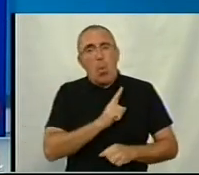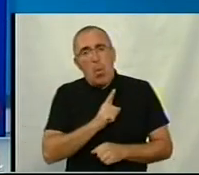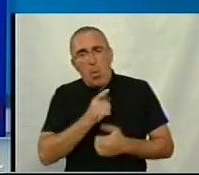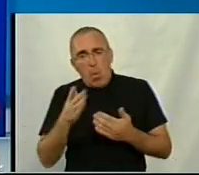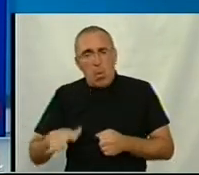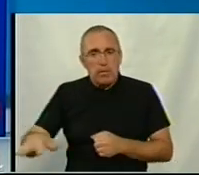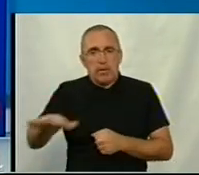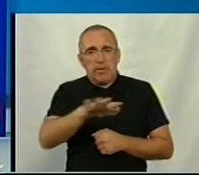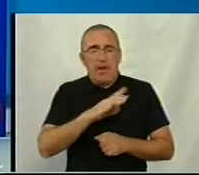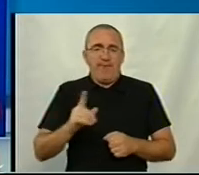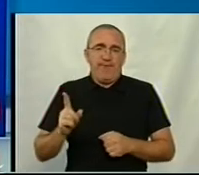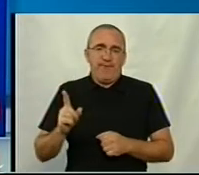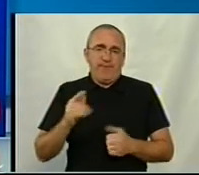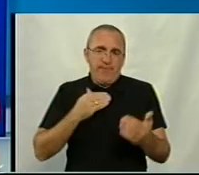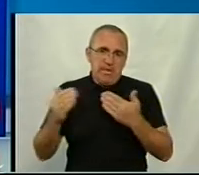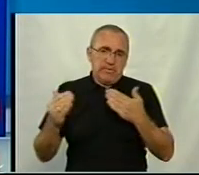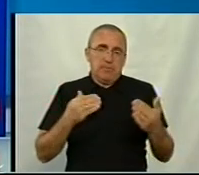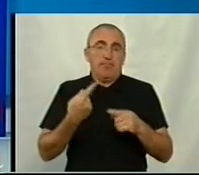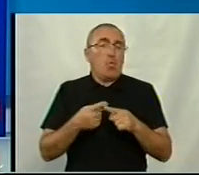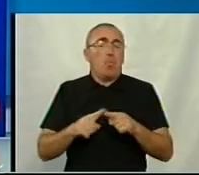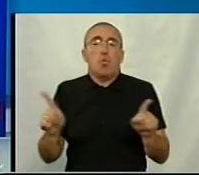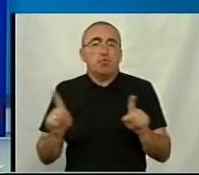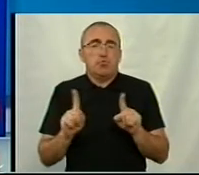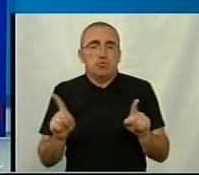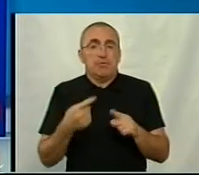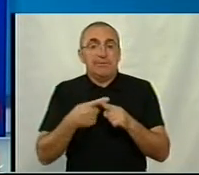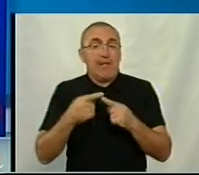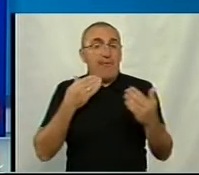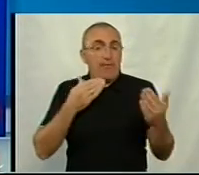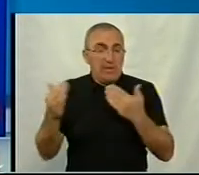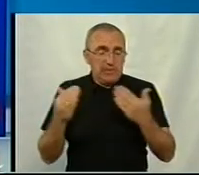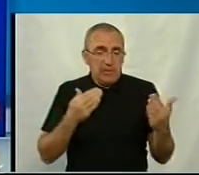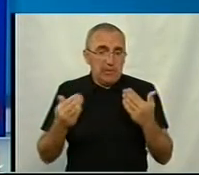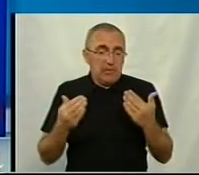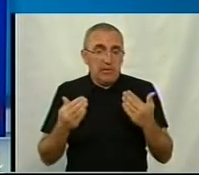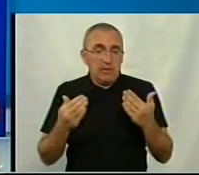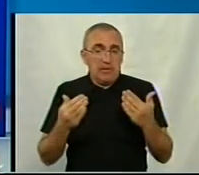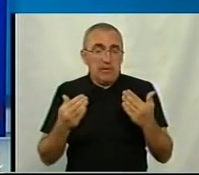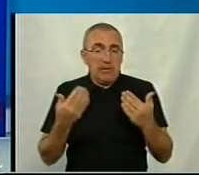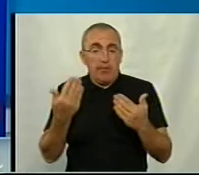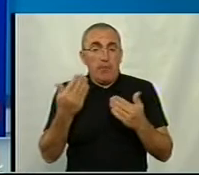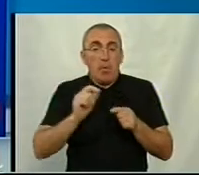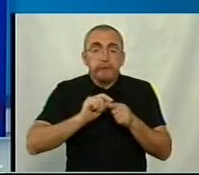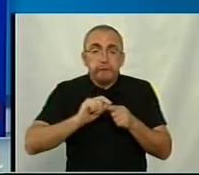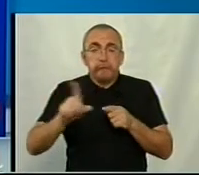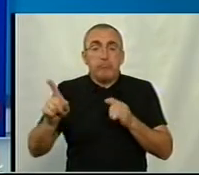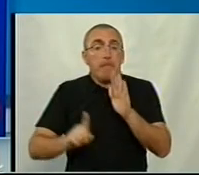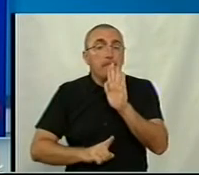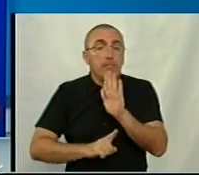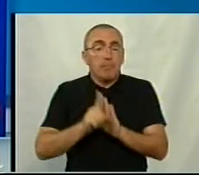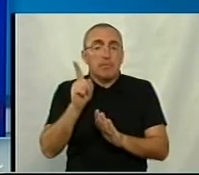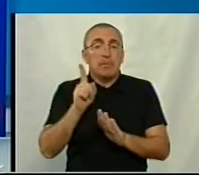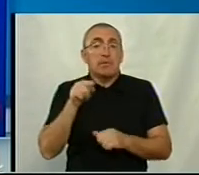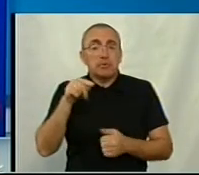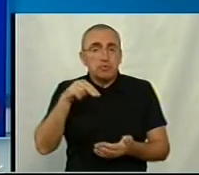території виставки. Тому що ця виставка в витоках її започаткування